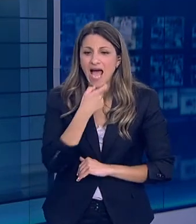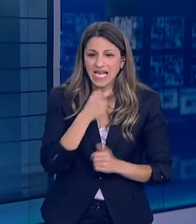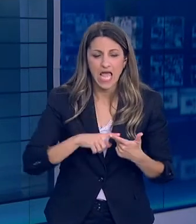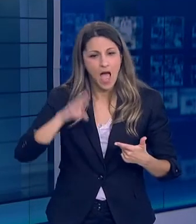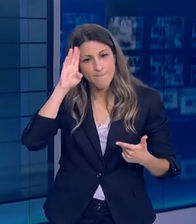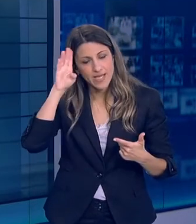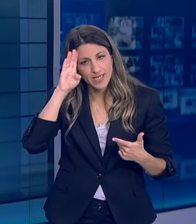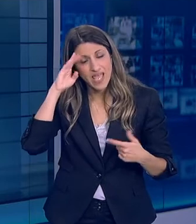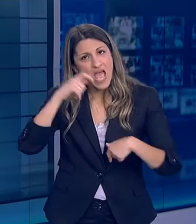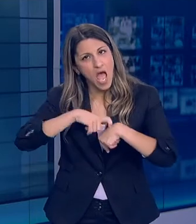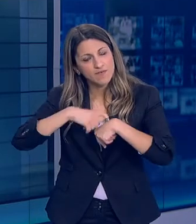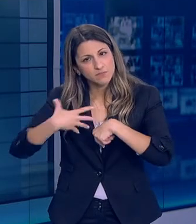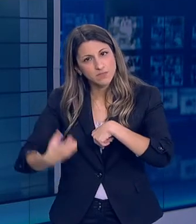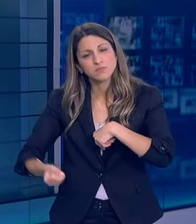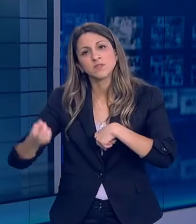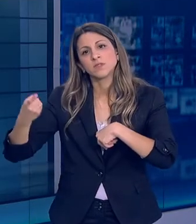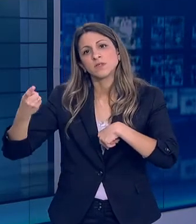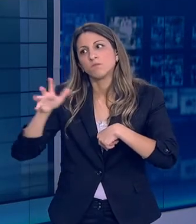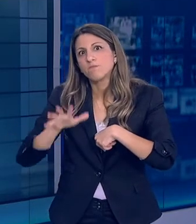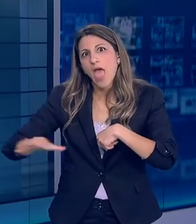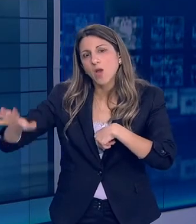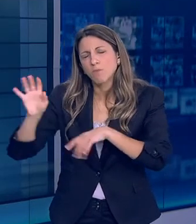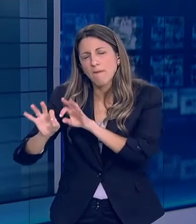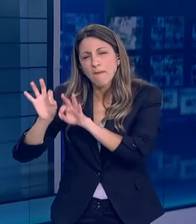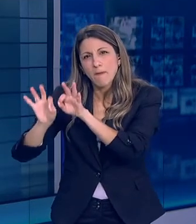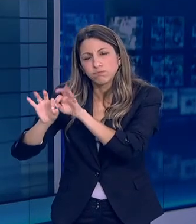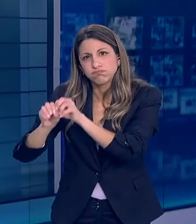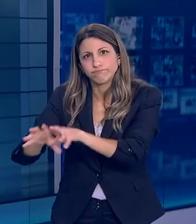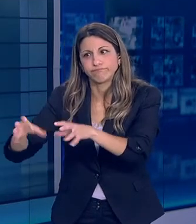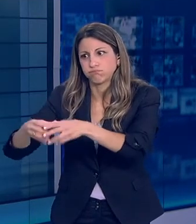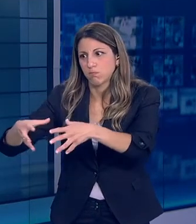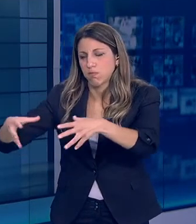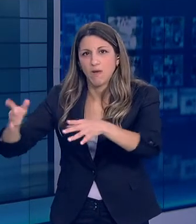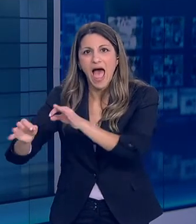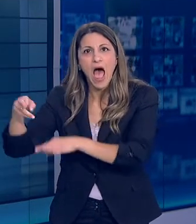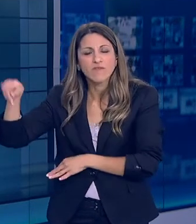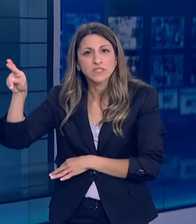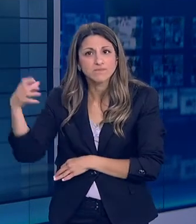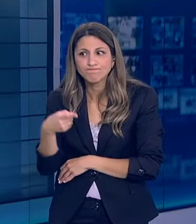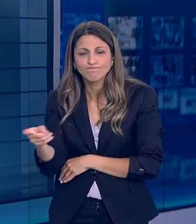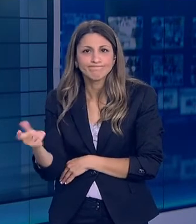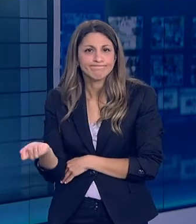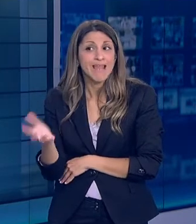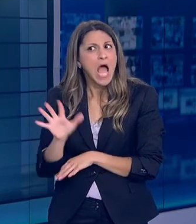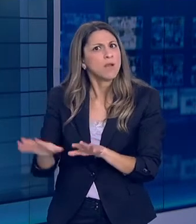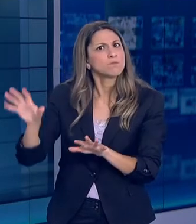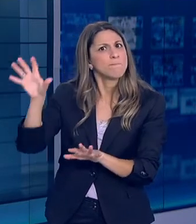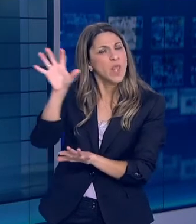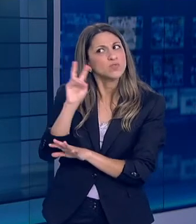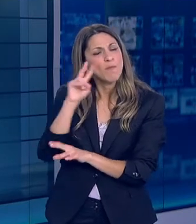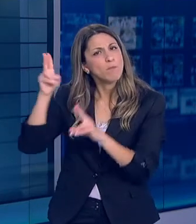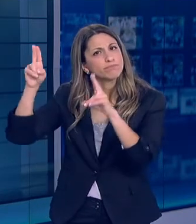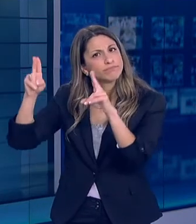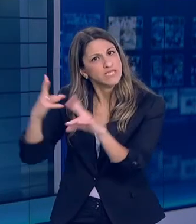Πολιτείες που έχουν αυτή τη στιγμή Περιοχές με αρκετά μεγάλη αύξηση των κρουσμάτων Αλλά υπάρχουν και περιοχές Οι οποίες μειώνονται τα